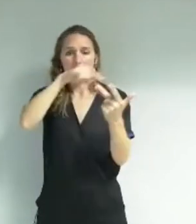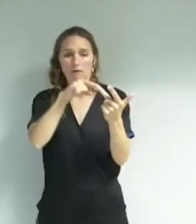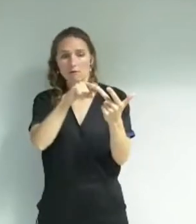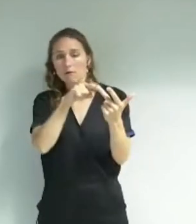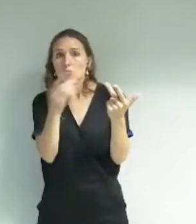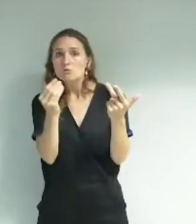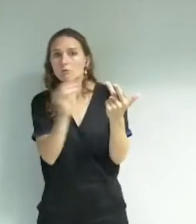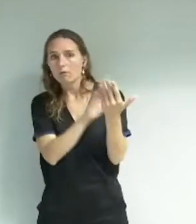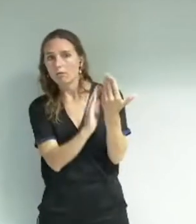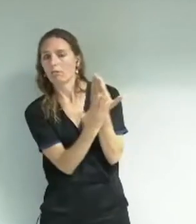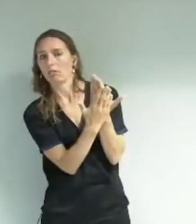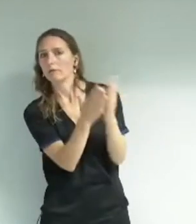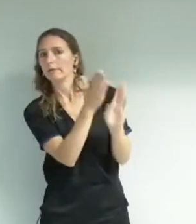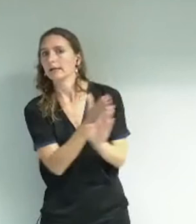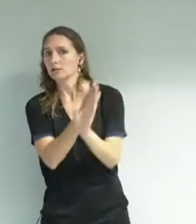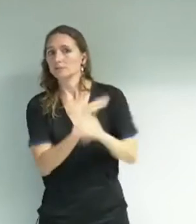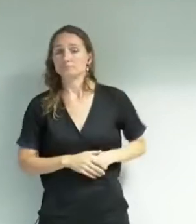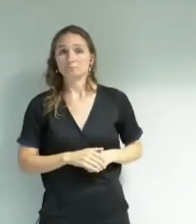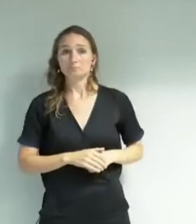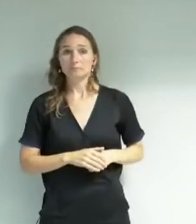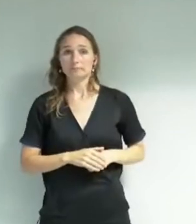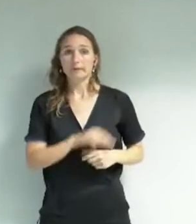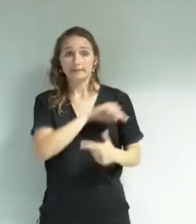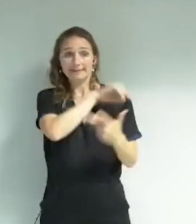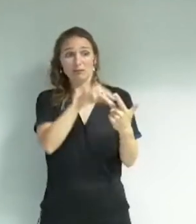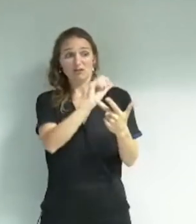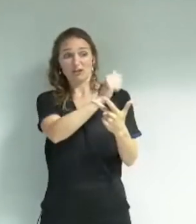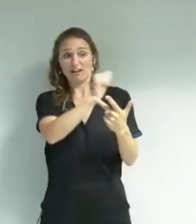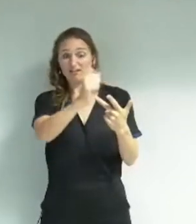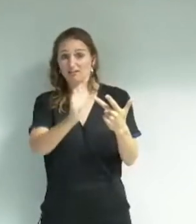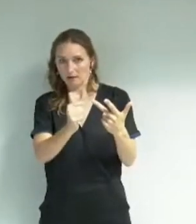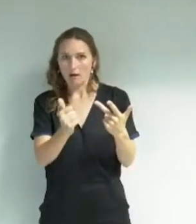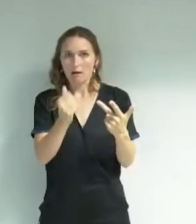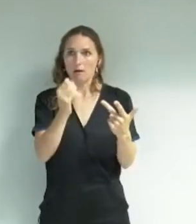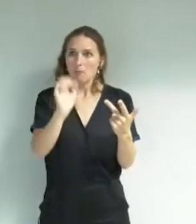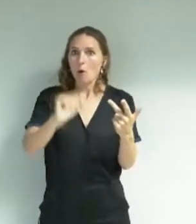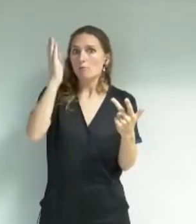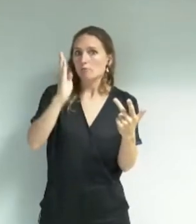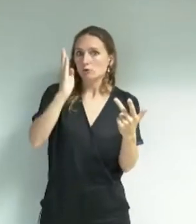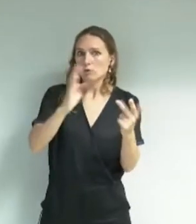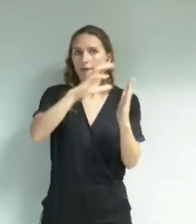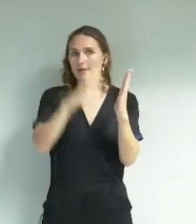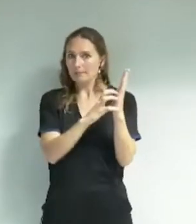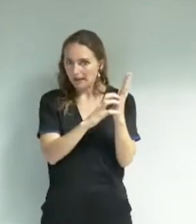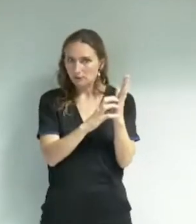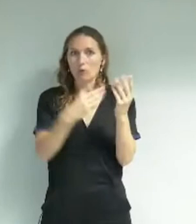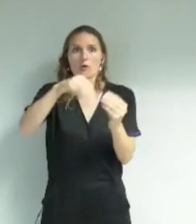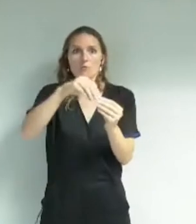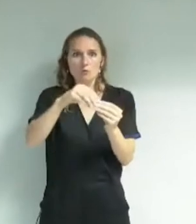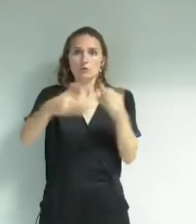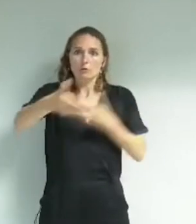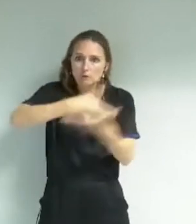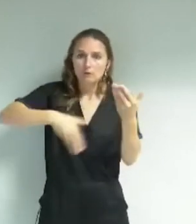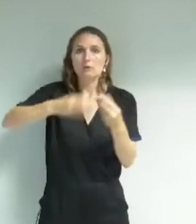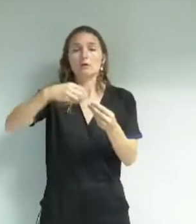Chacune aurait mérité une délibération, une présentation et un échange. Cela devrait également